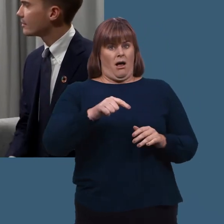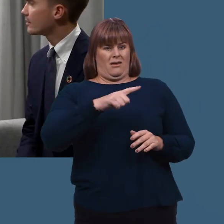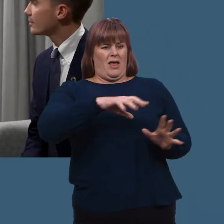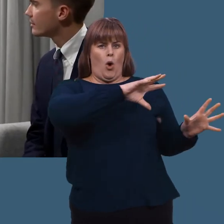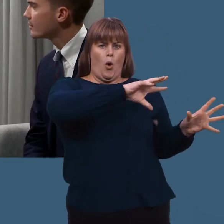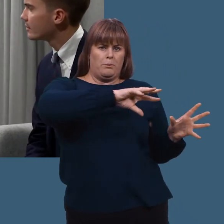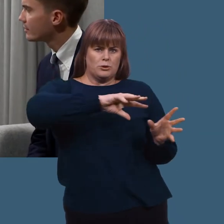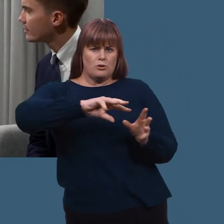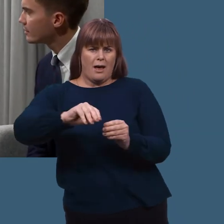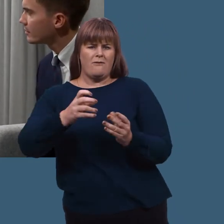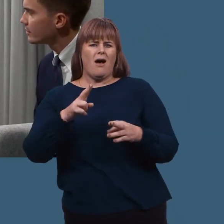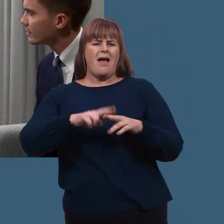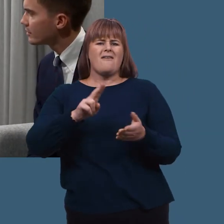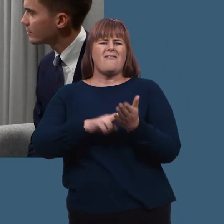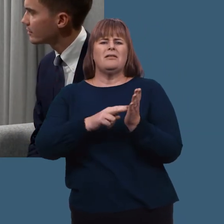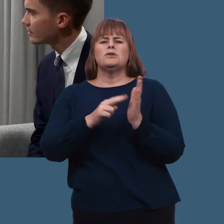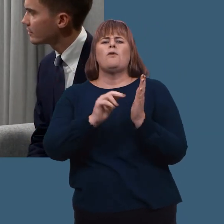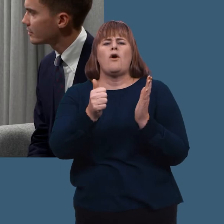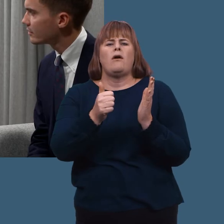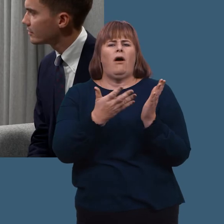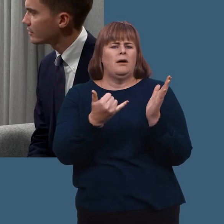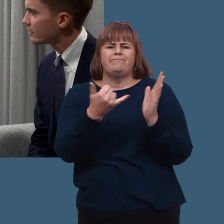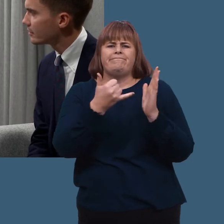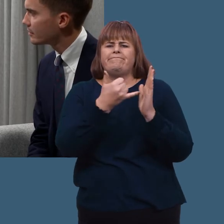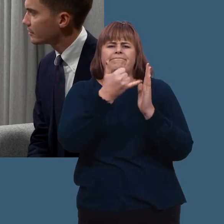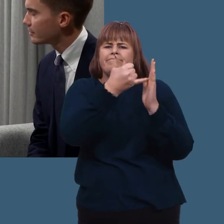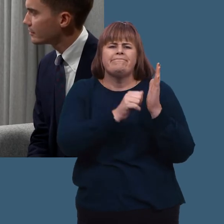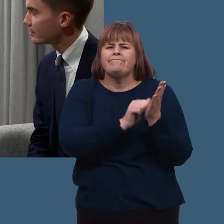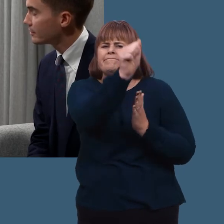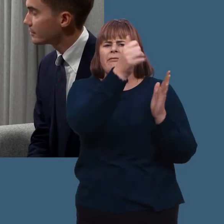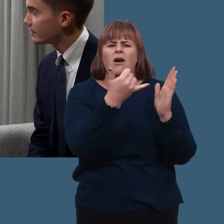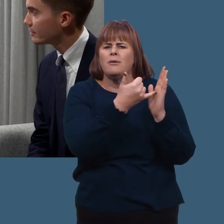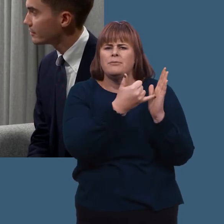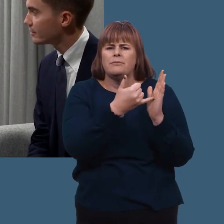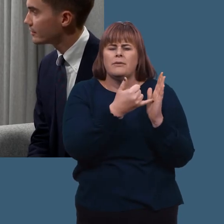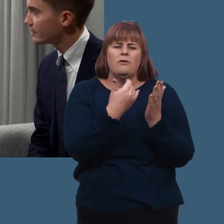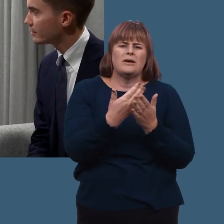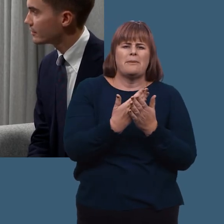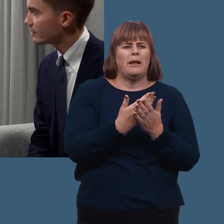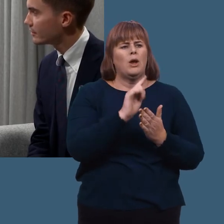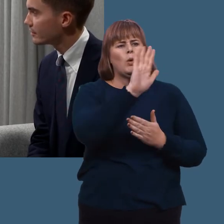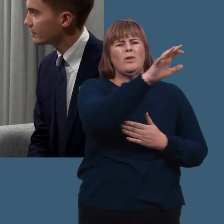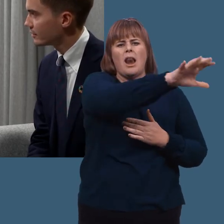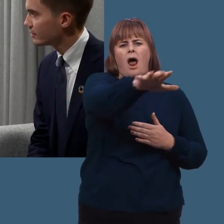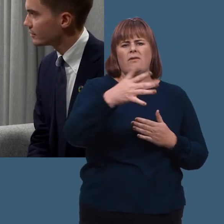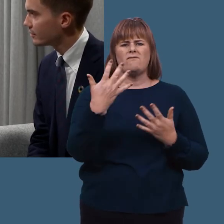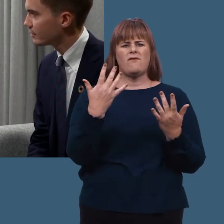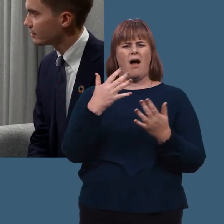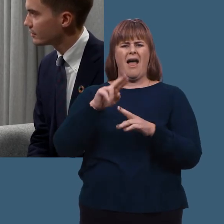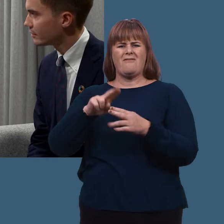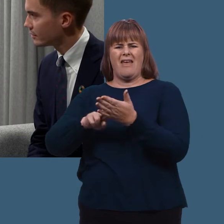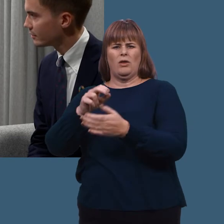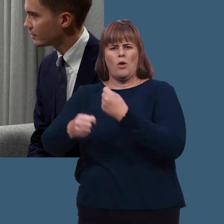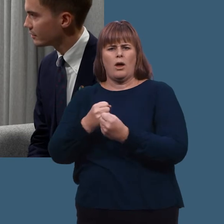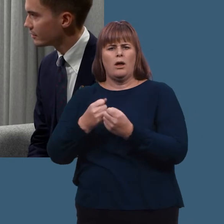da oppsummere alt det FN står for, fra veldig enkelt eksempel av hva FN gjør ute i land, til de